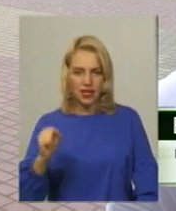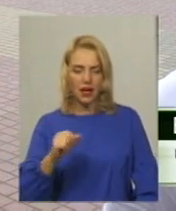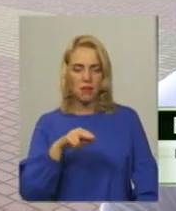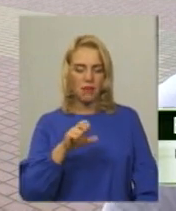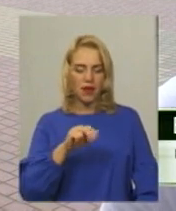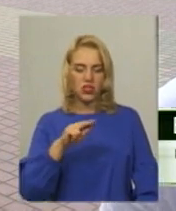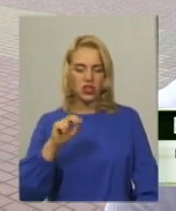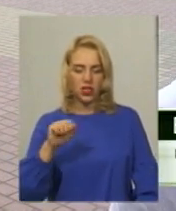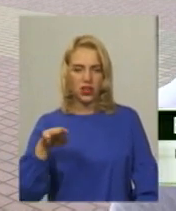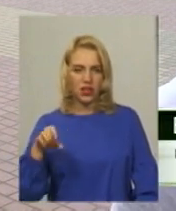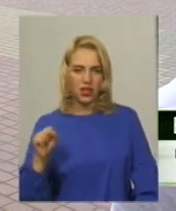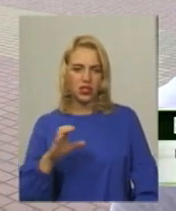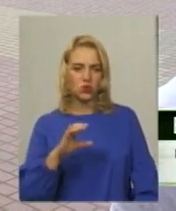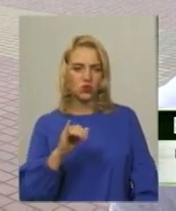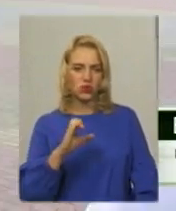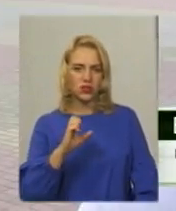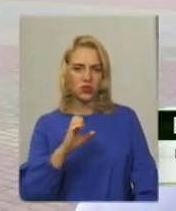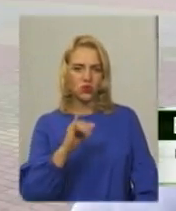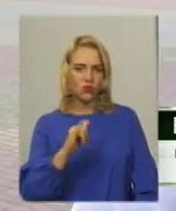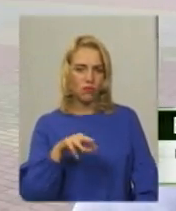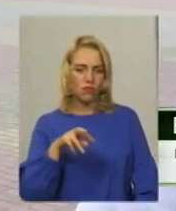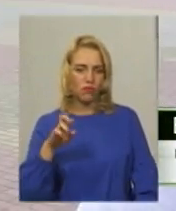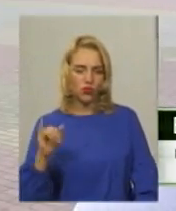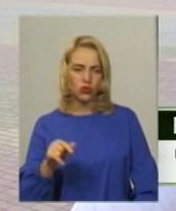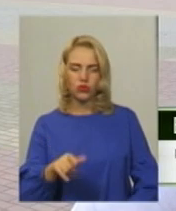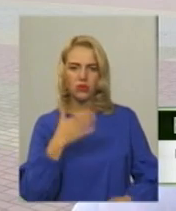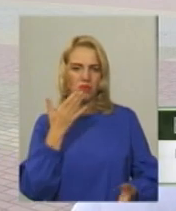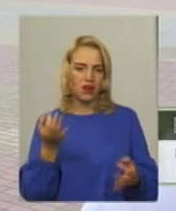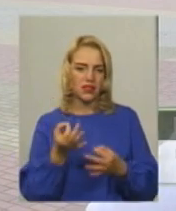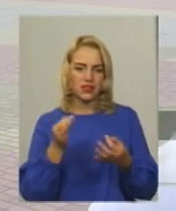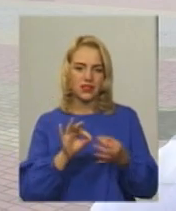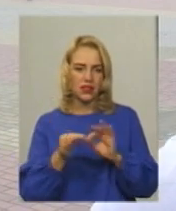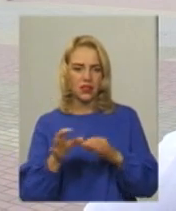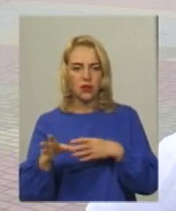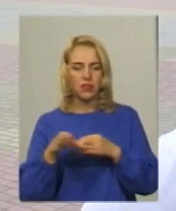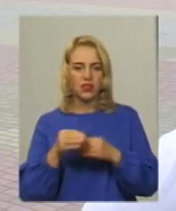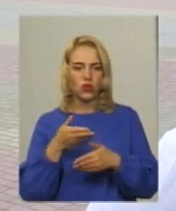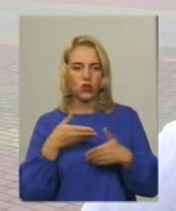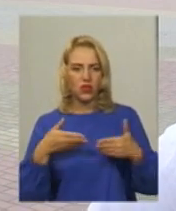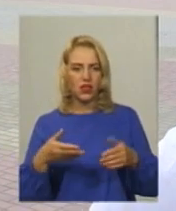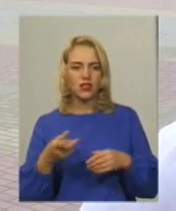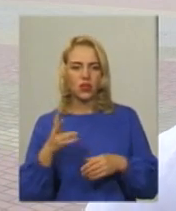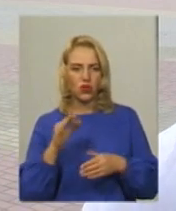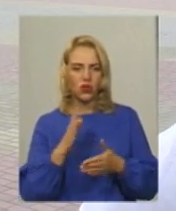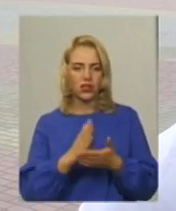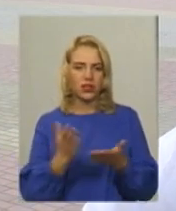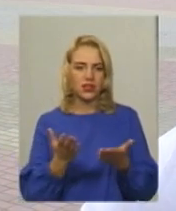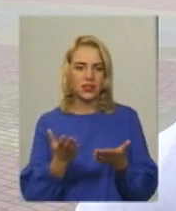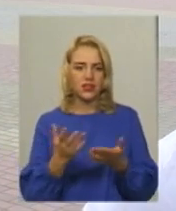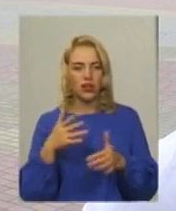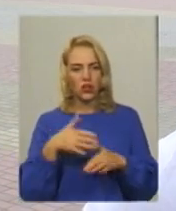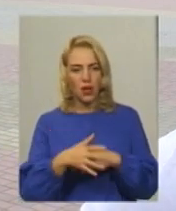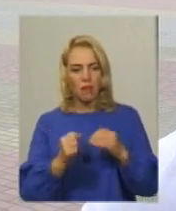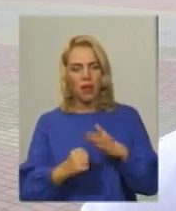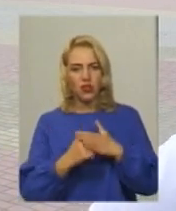основних напрямки, які ми викладаємо і танцюємо Тут немає ніяких складнощів приєднатися до нас, але тим не менш є певні якісь розуміння